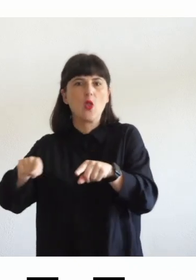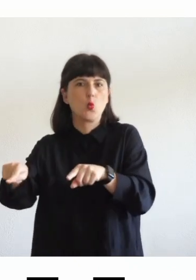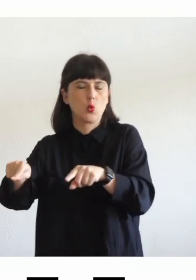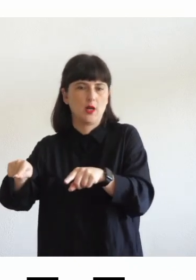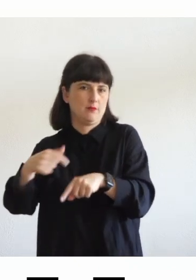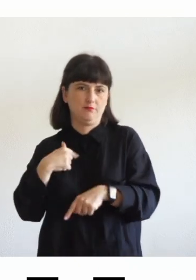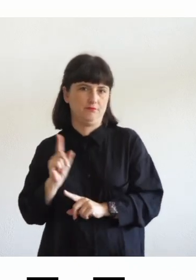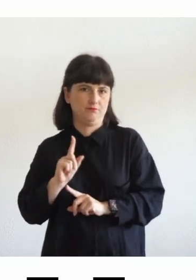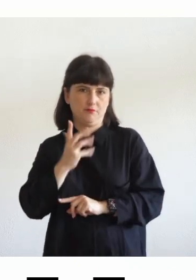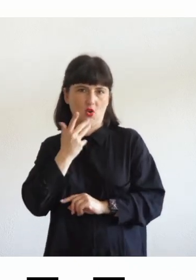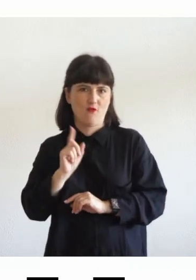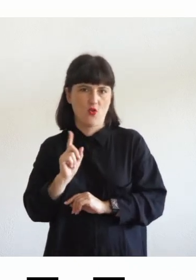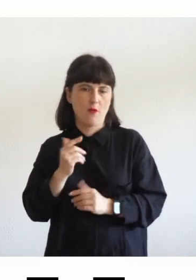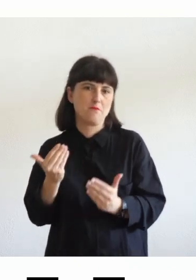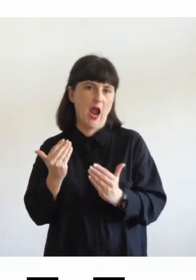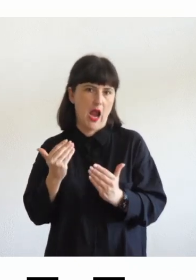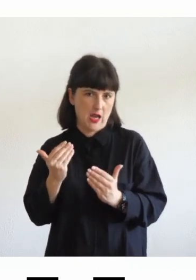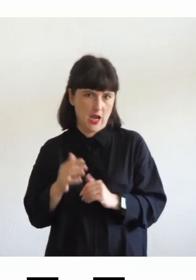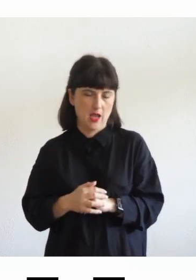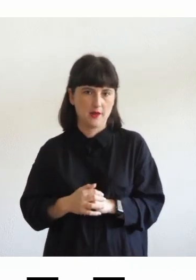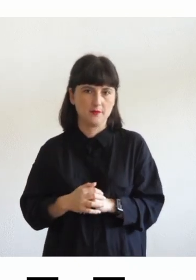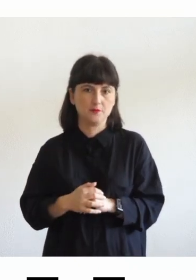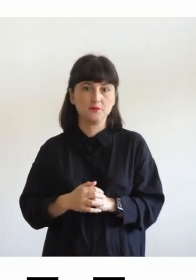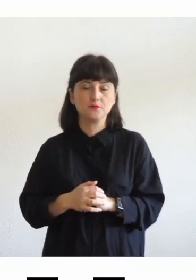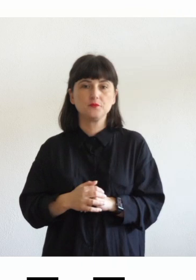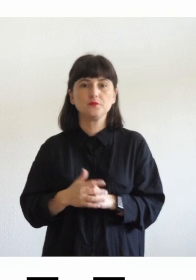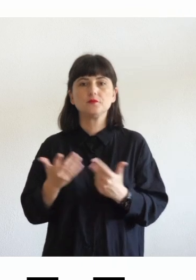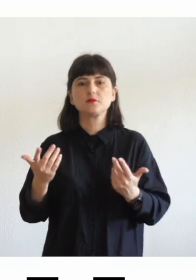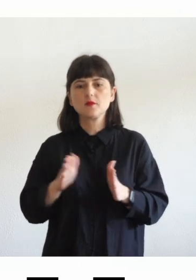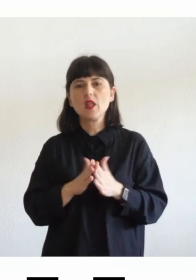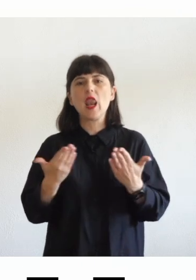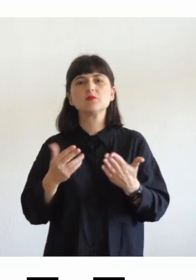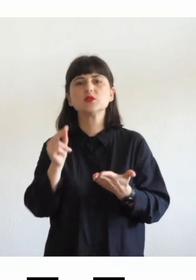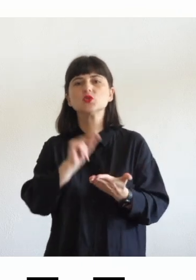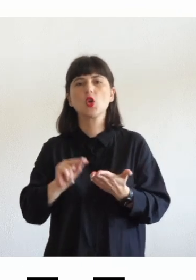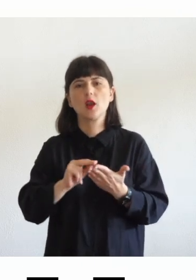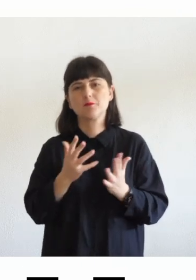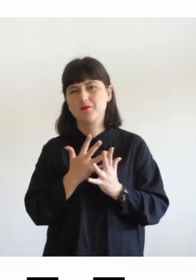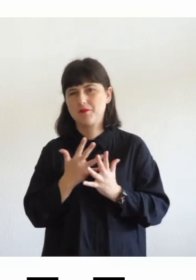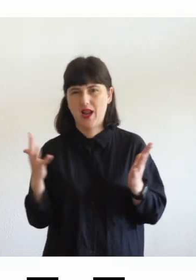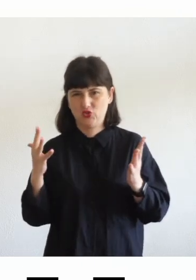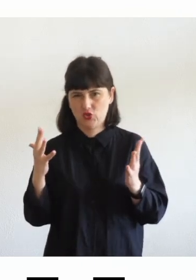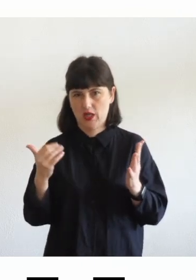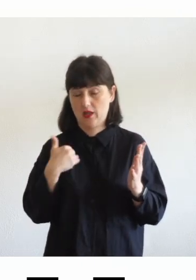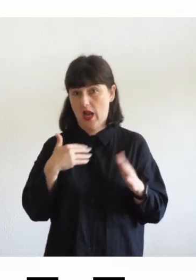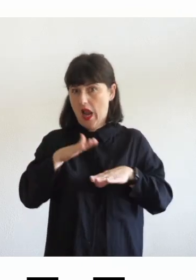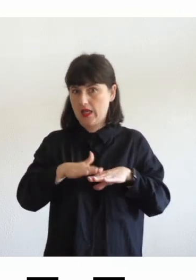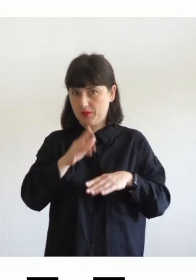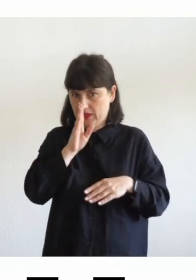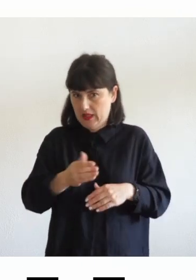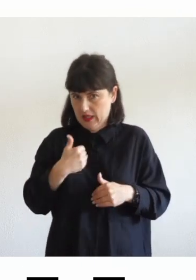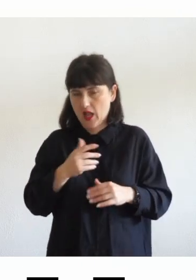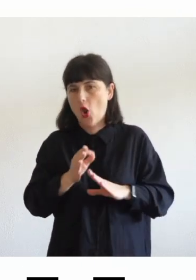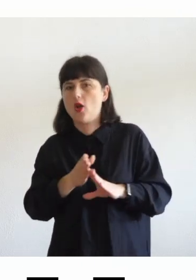attualmente possiamo dire che la gran parte dei libri scolastici perlomeno nell'esperienza diretta e